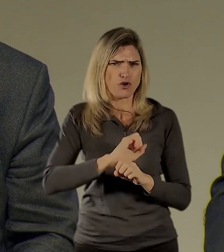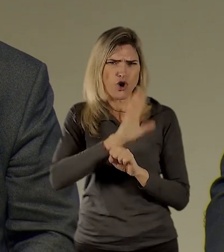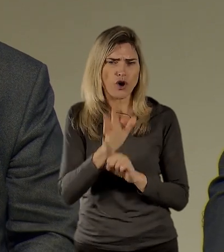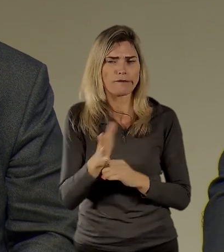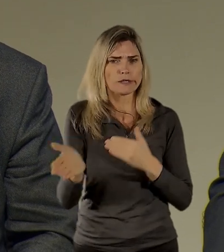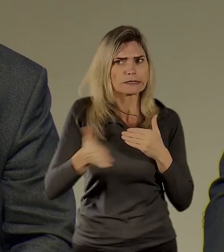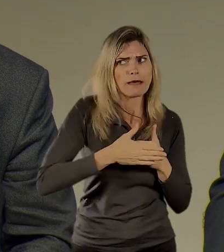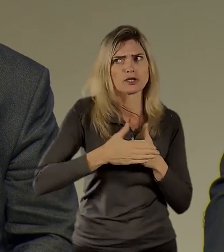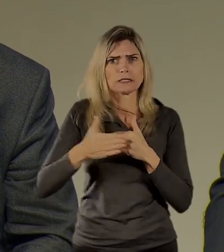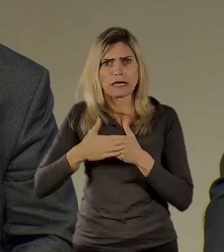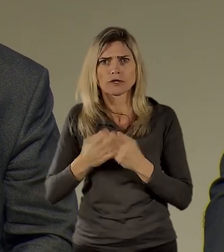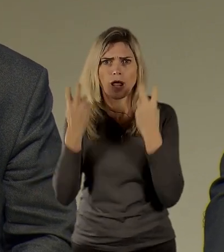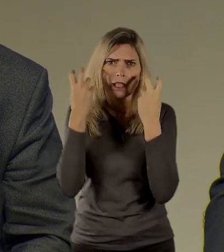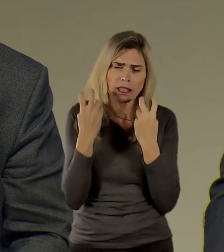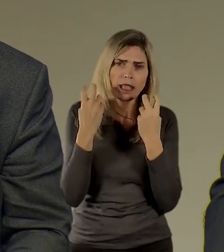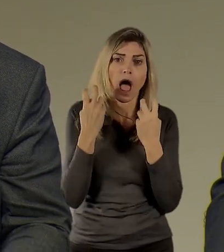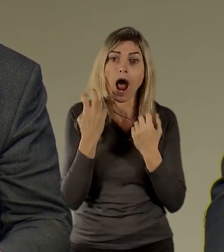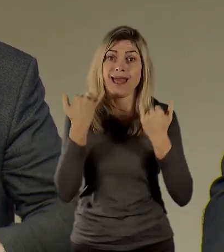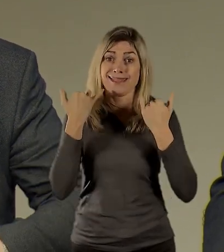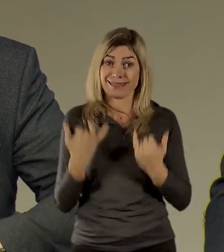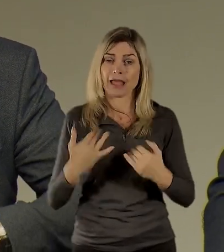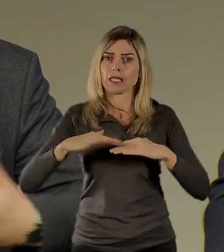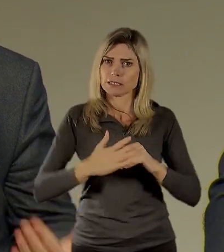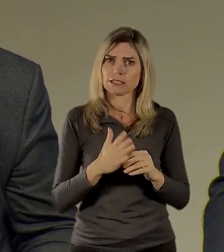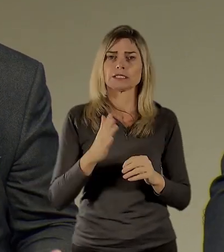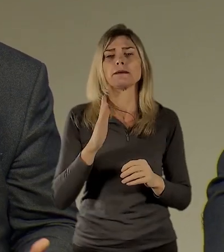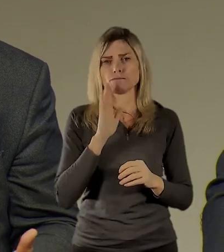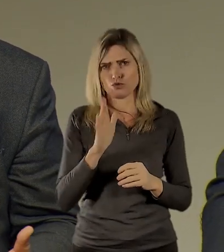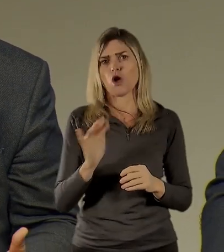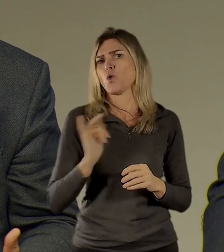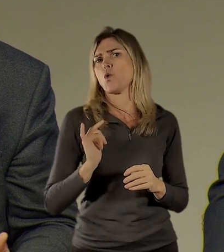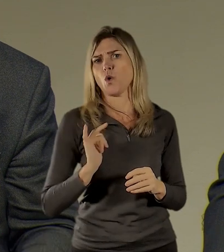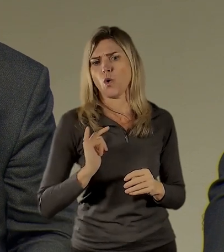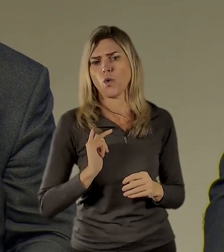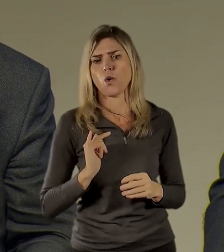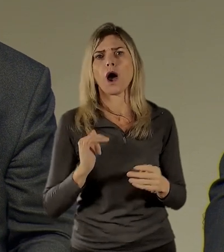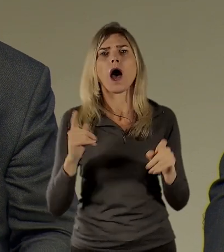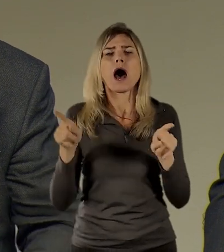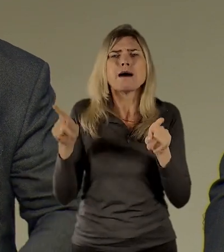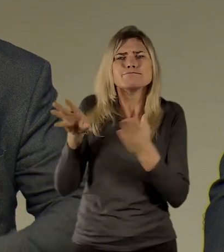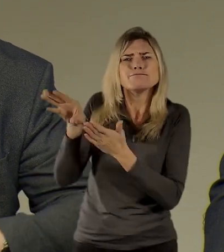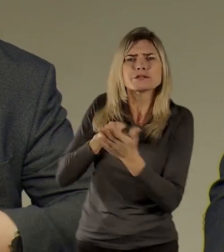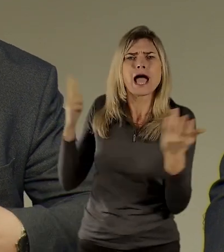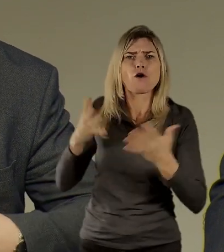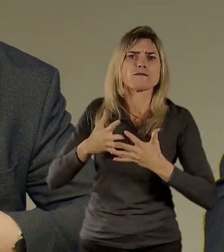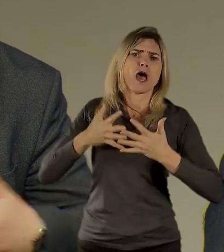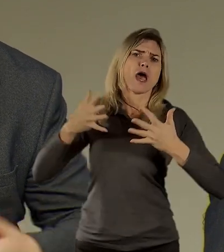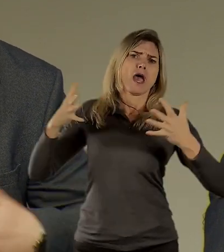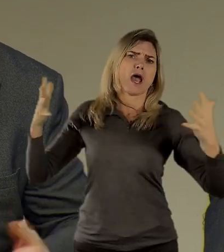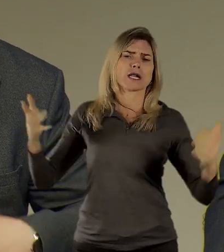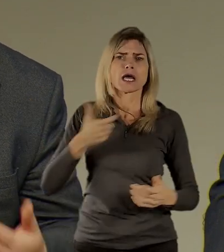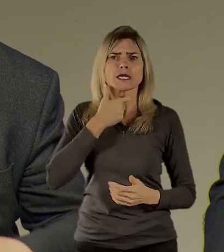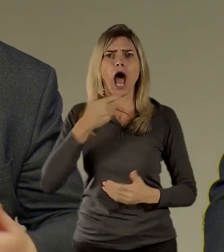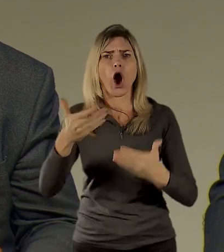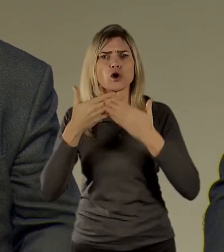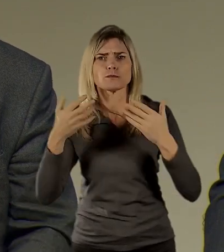ale tohle bude něco speciálního, bude něco extra, to nebude ta obří prostora, jakou má Národní muzeum, kterou musíte probíhat jednou,